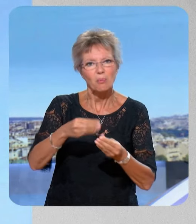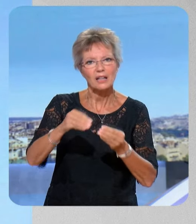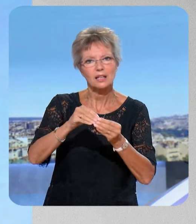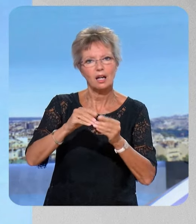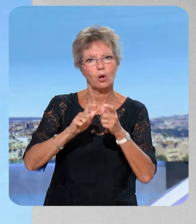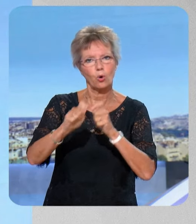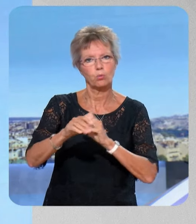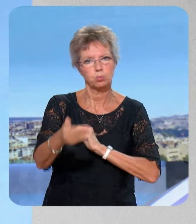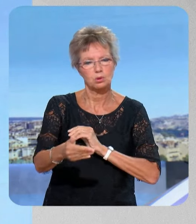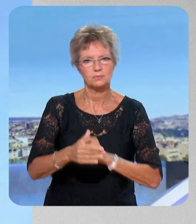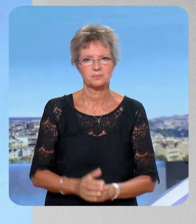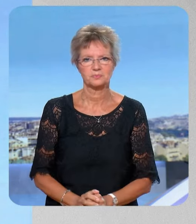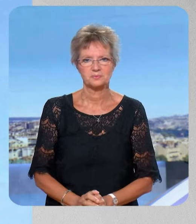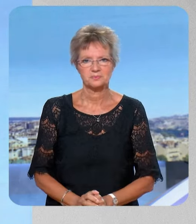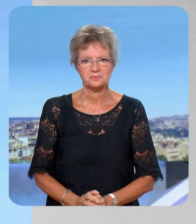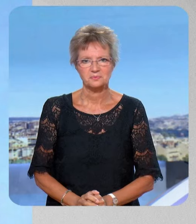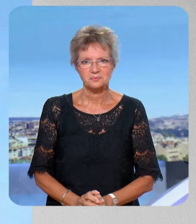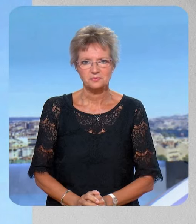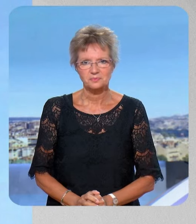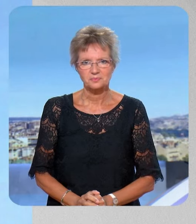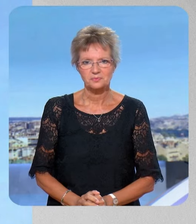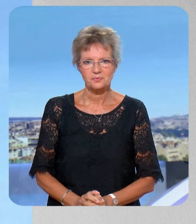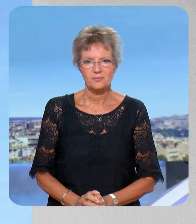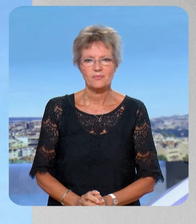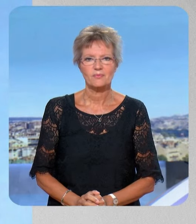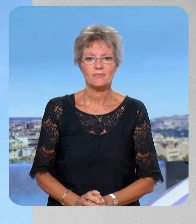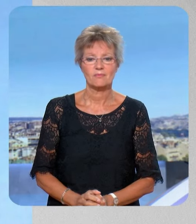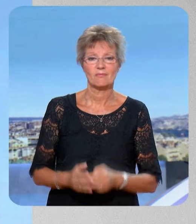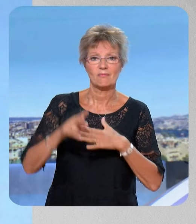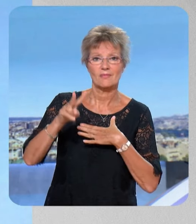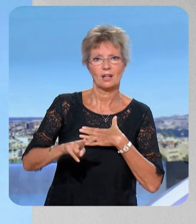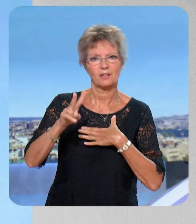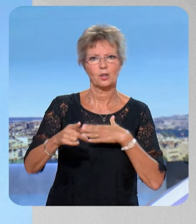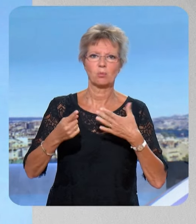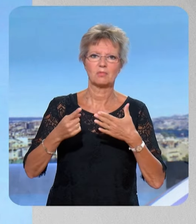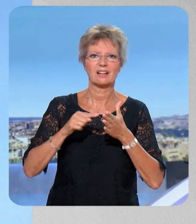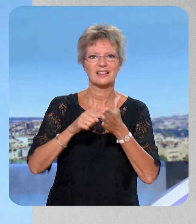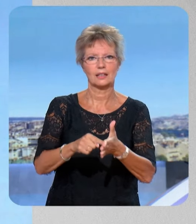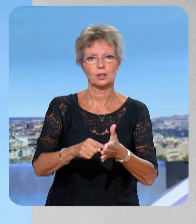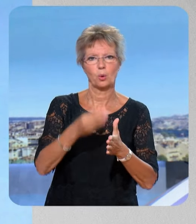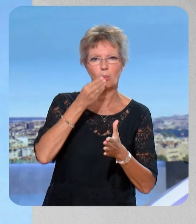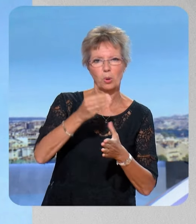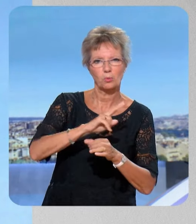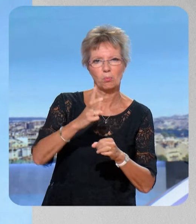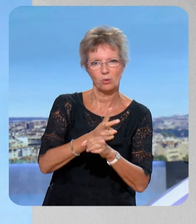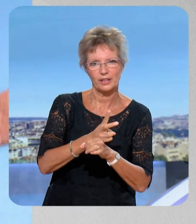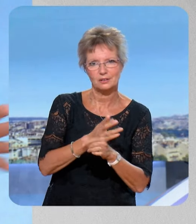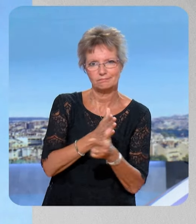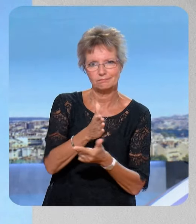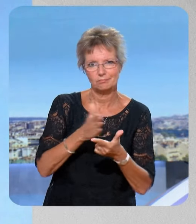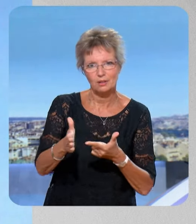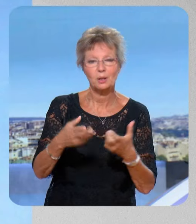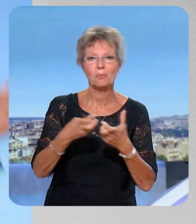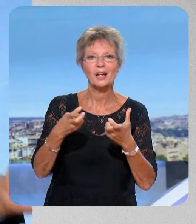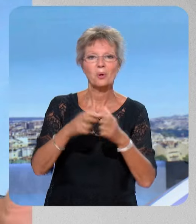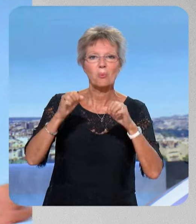cultiver pour les cultiver. Et en fait, la question de fond, c'est qu'il de la bonne dette et de la mauvaise dette. La dette pour investir, pour l'écologie,